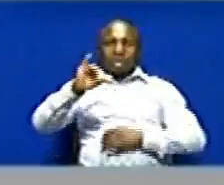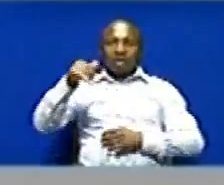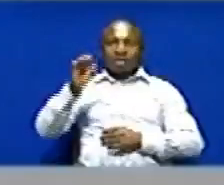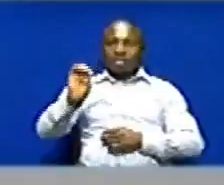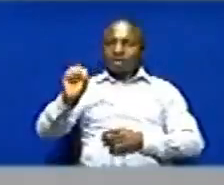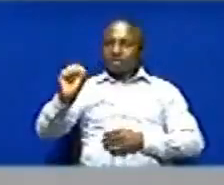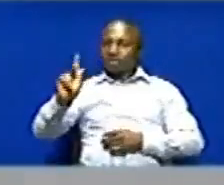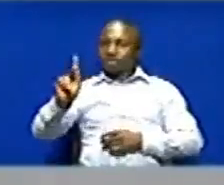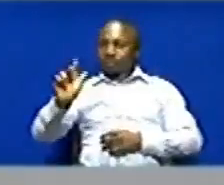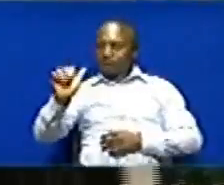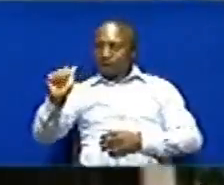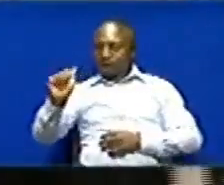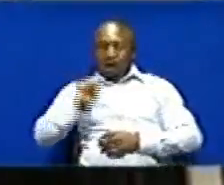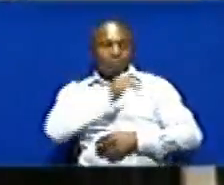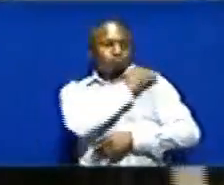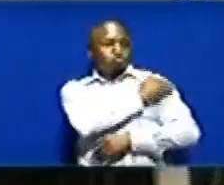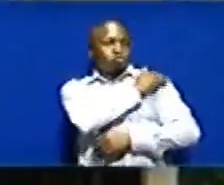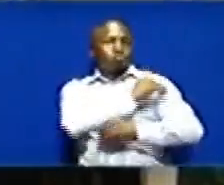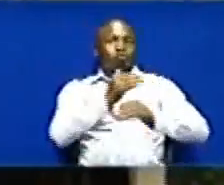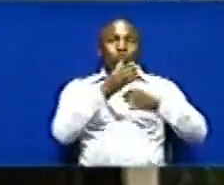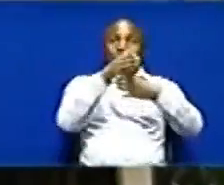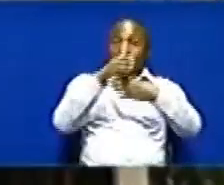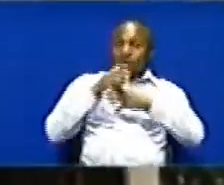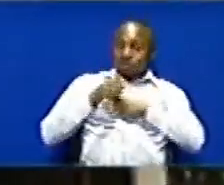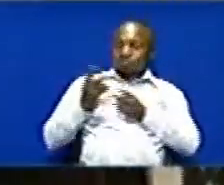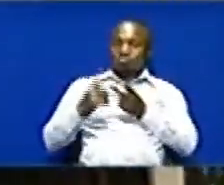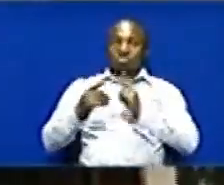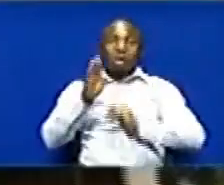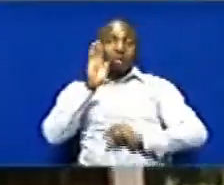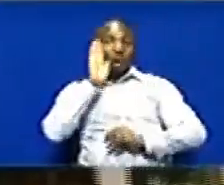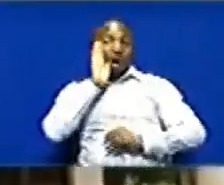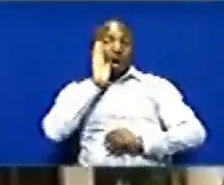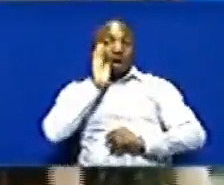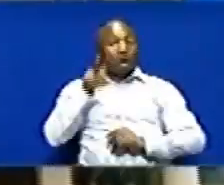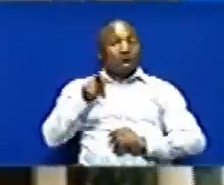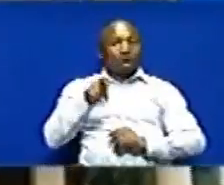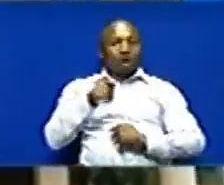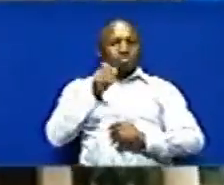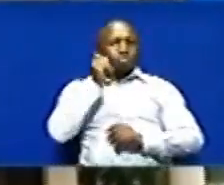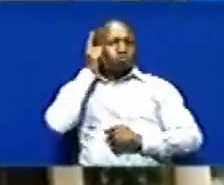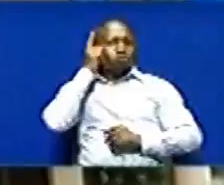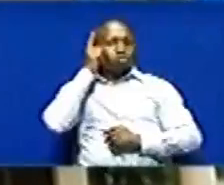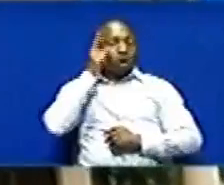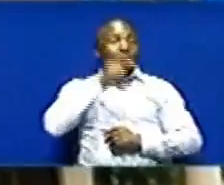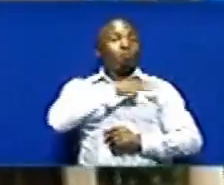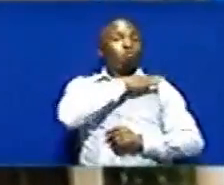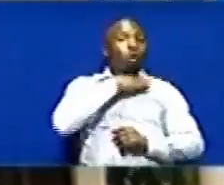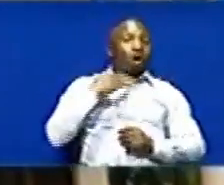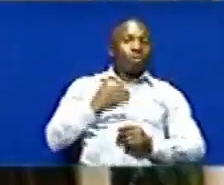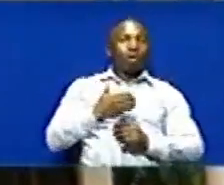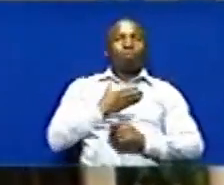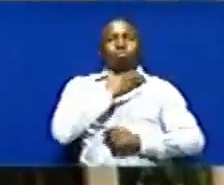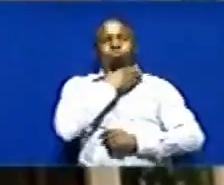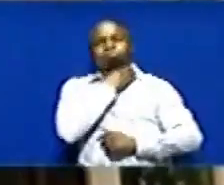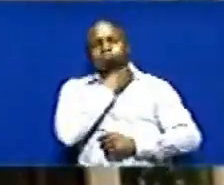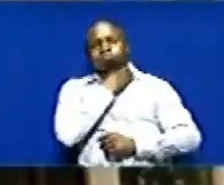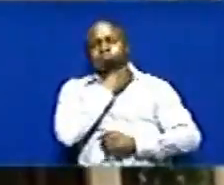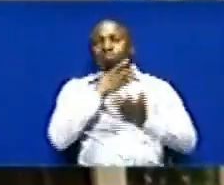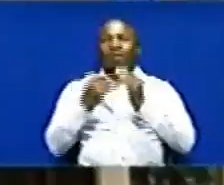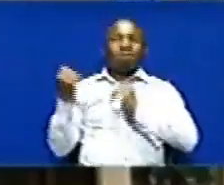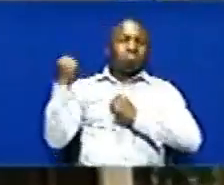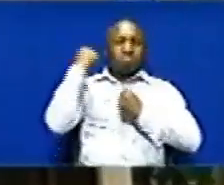Mudumu wa nyumba ya kulala wageni na ba Haligundulika kuwawa kwa kukabwa shingo na kupigwa sehem za usoni